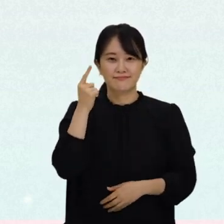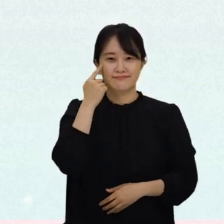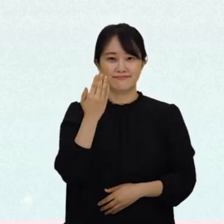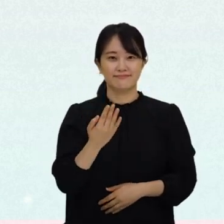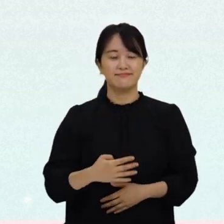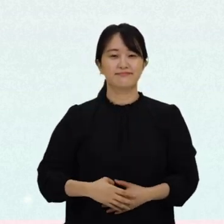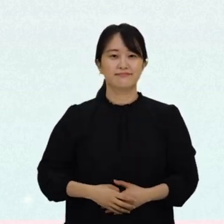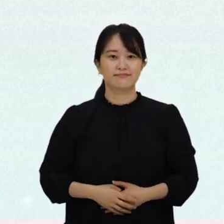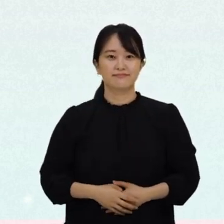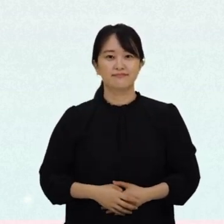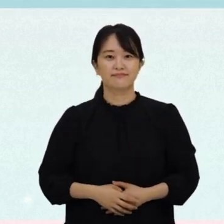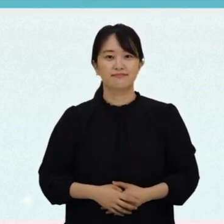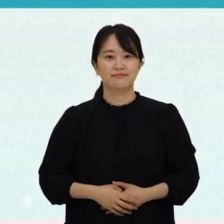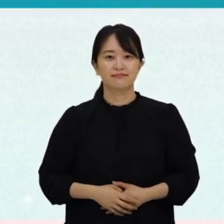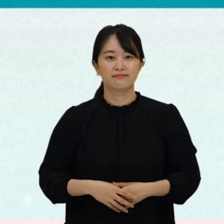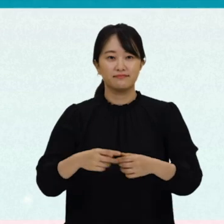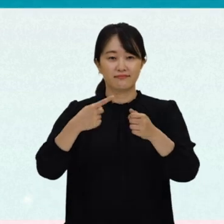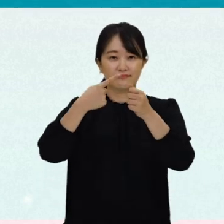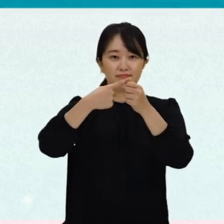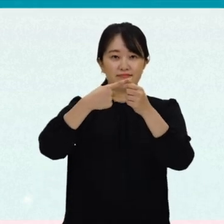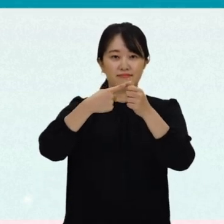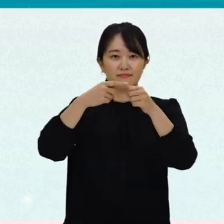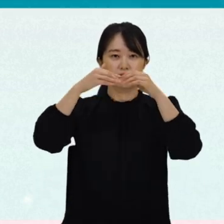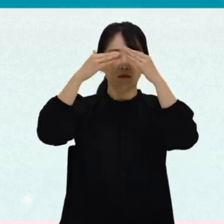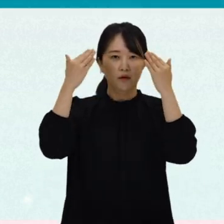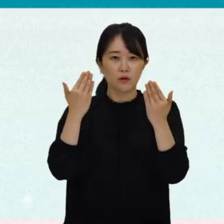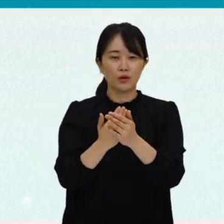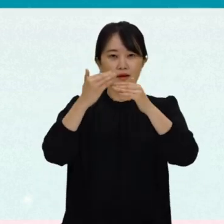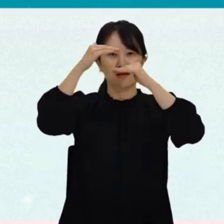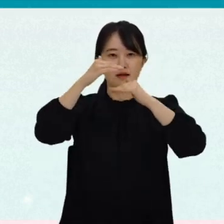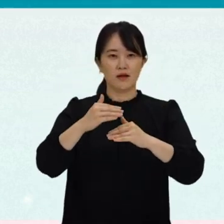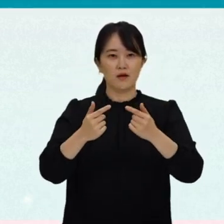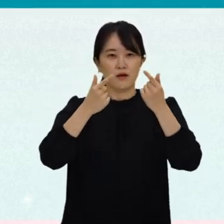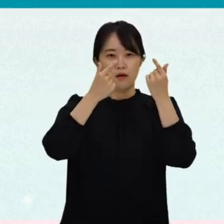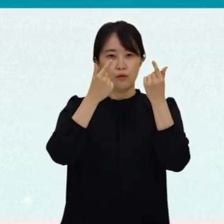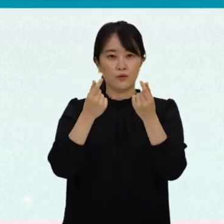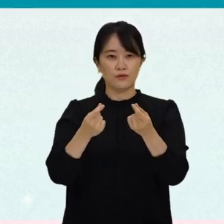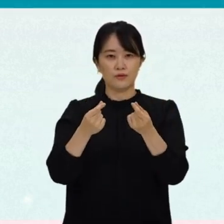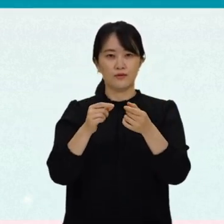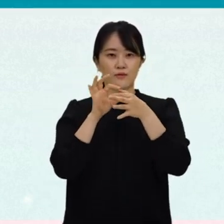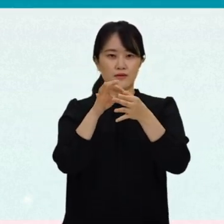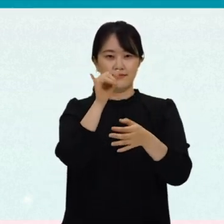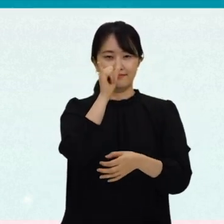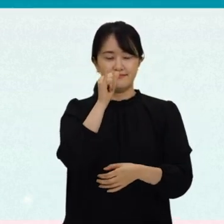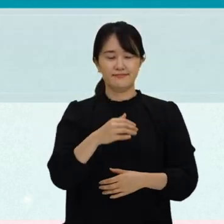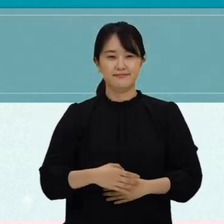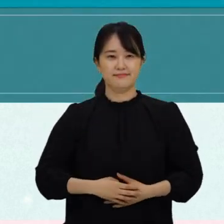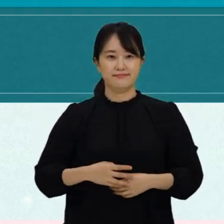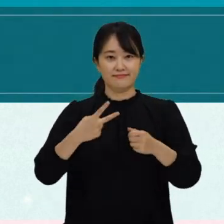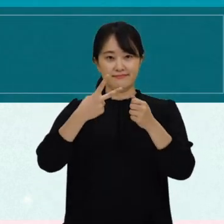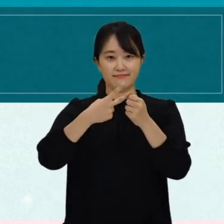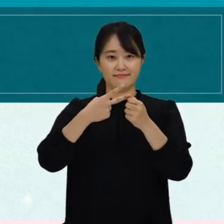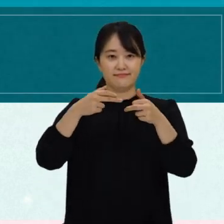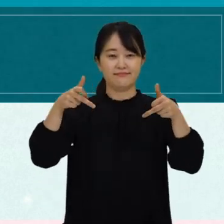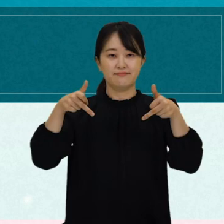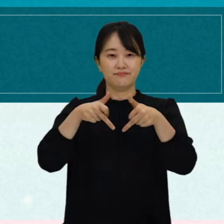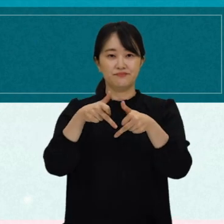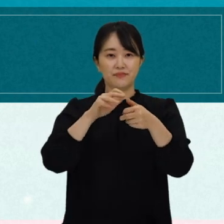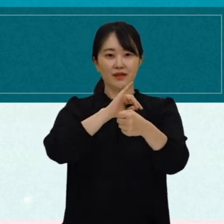무엇일까요? 1번. 모든 조항에 공통으로 영향을 미친다. 2번.